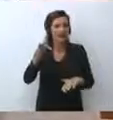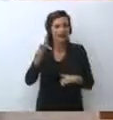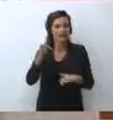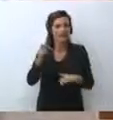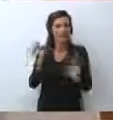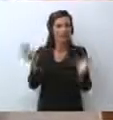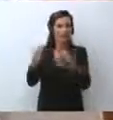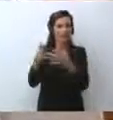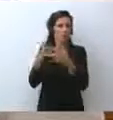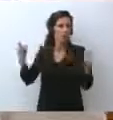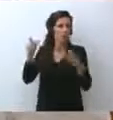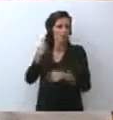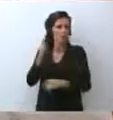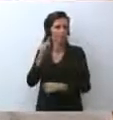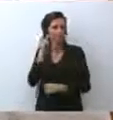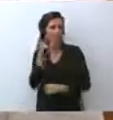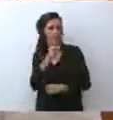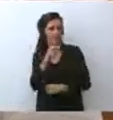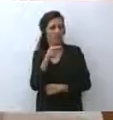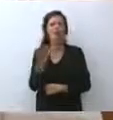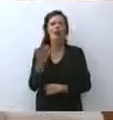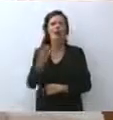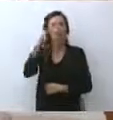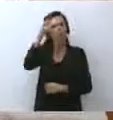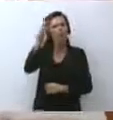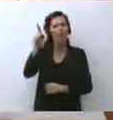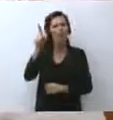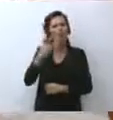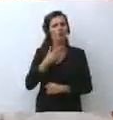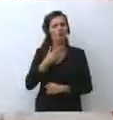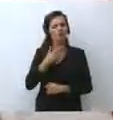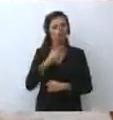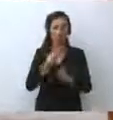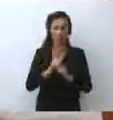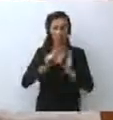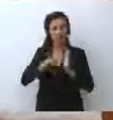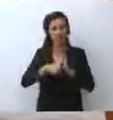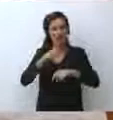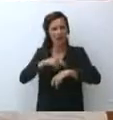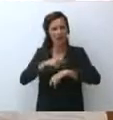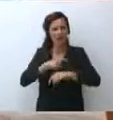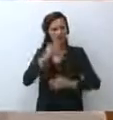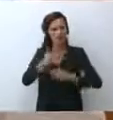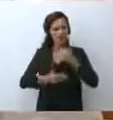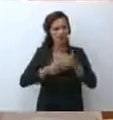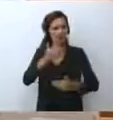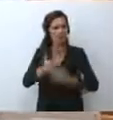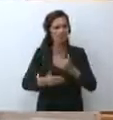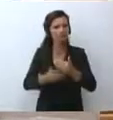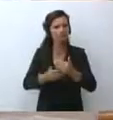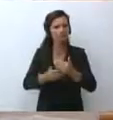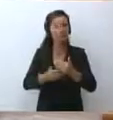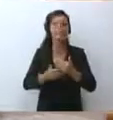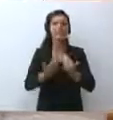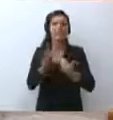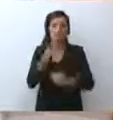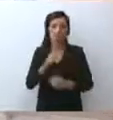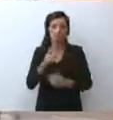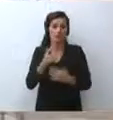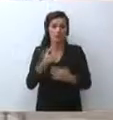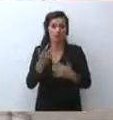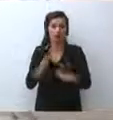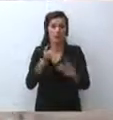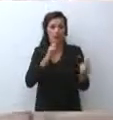se il governo si è dato una tabella di marcia, temi e tempi, considerando il dibattito politico che